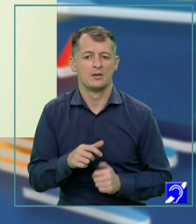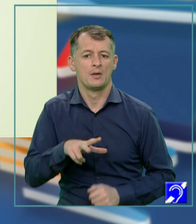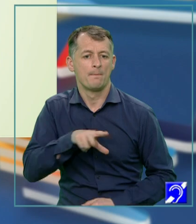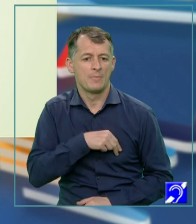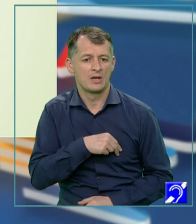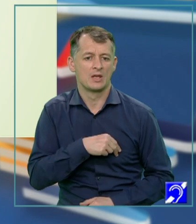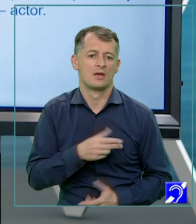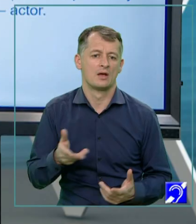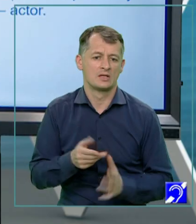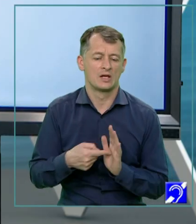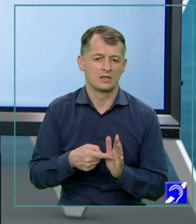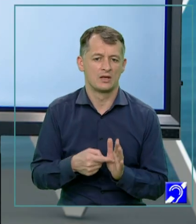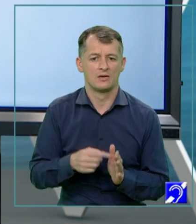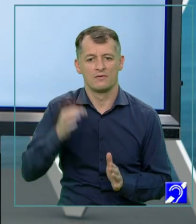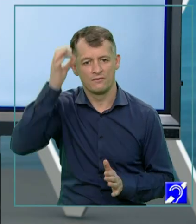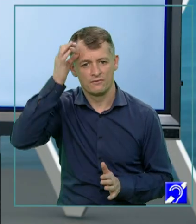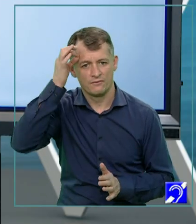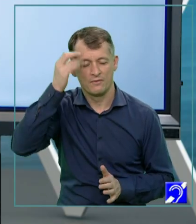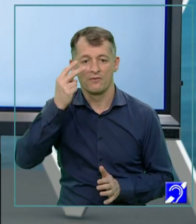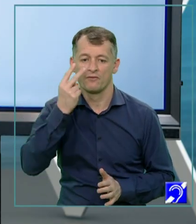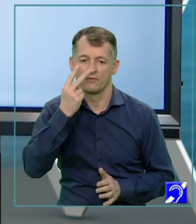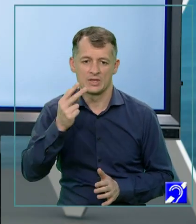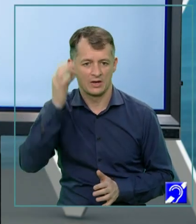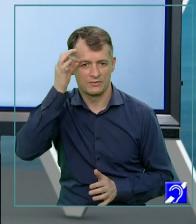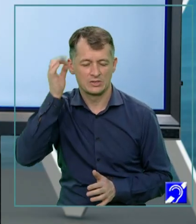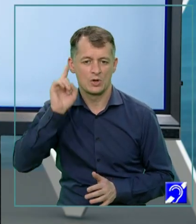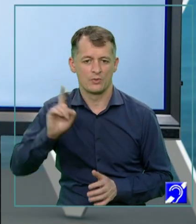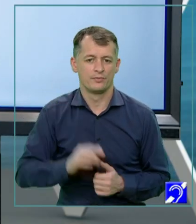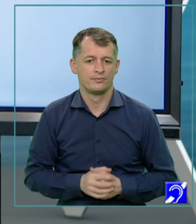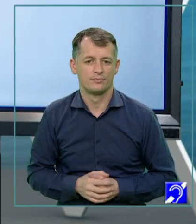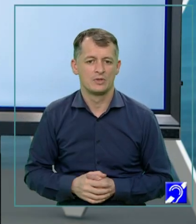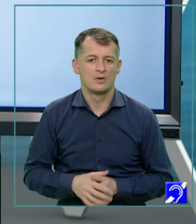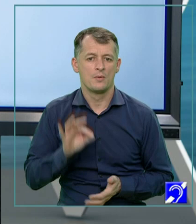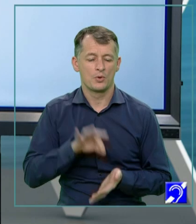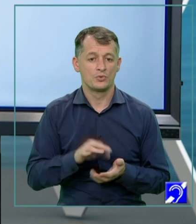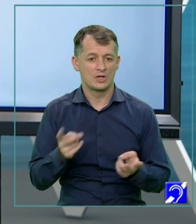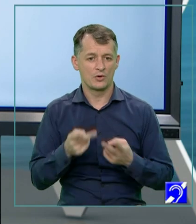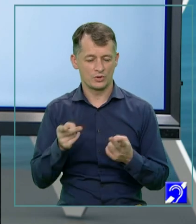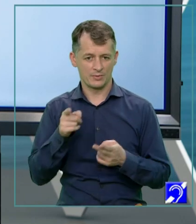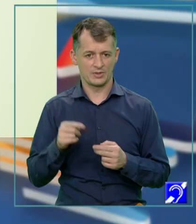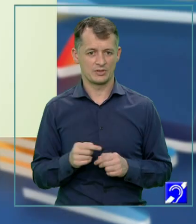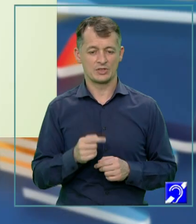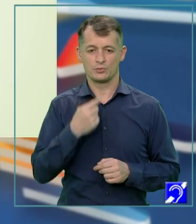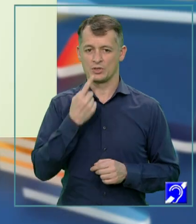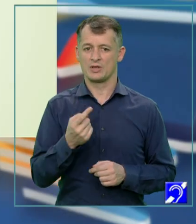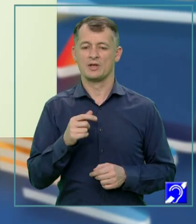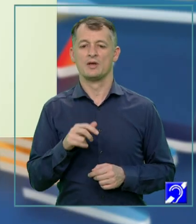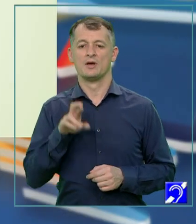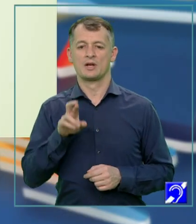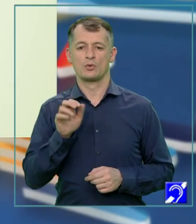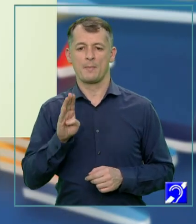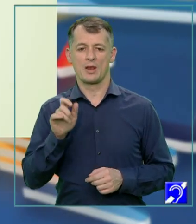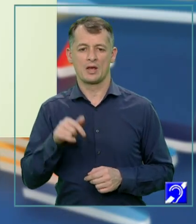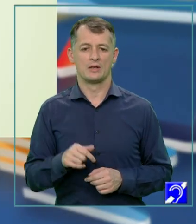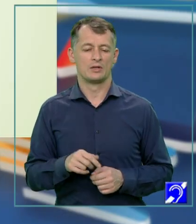-personaj-actor. De aceea, vă propun o sarcină de lucru. Să căutăm în interviul citat replica maestrului Radu Beligana în care se